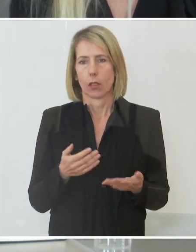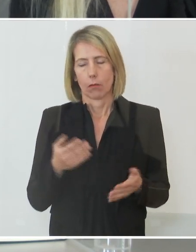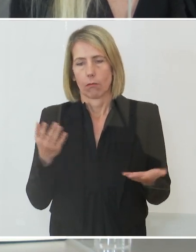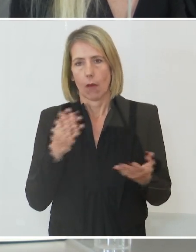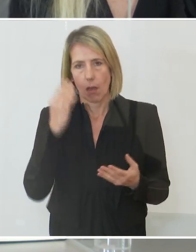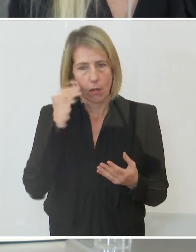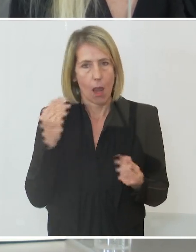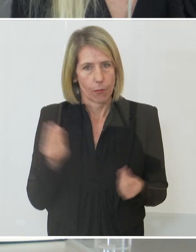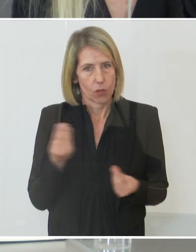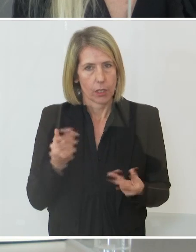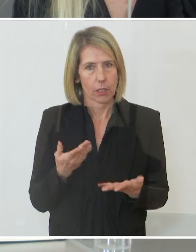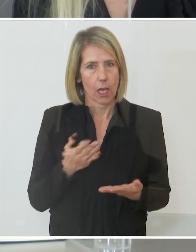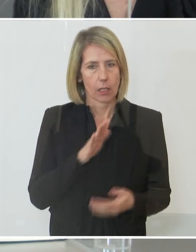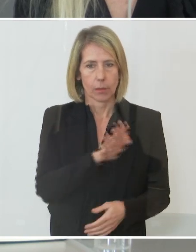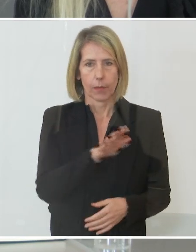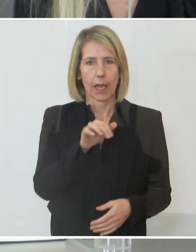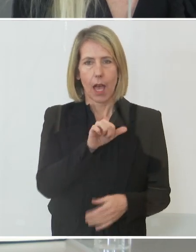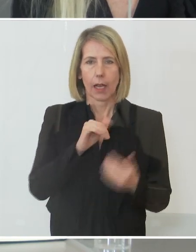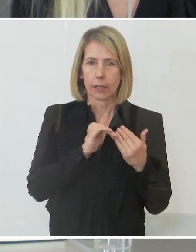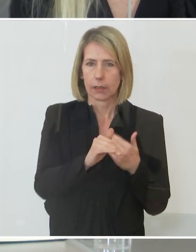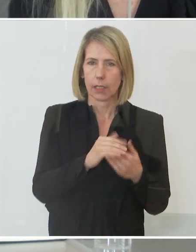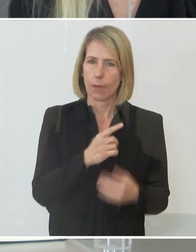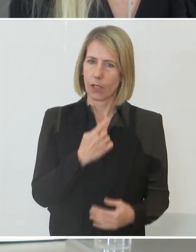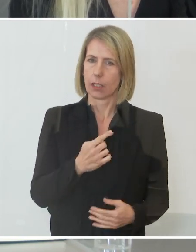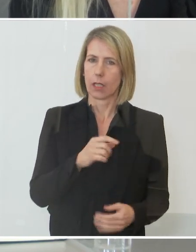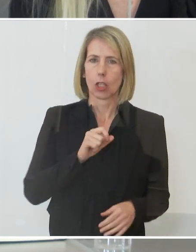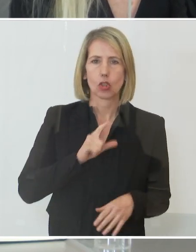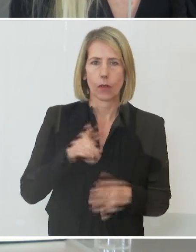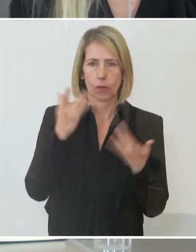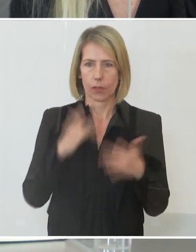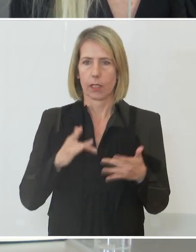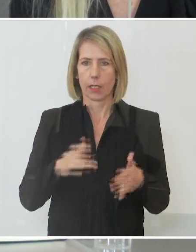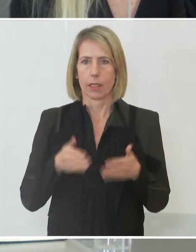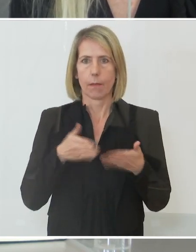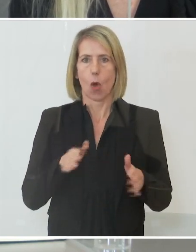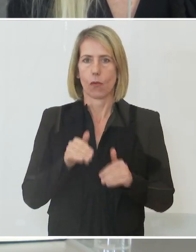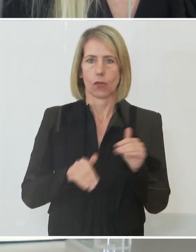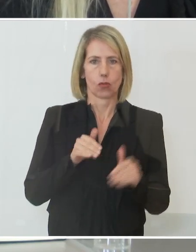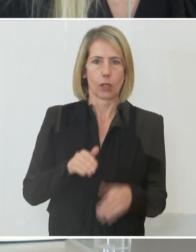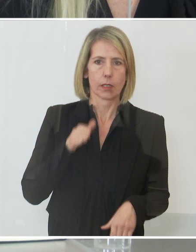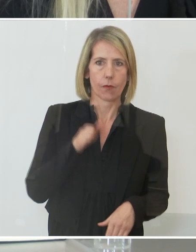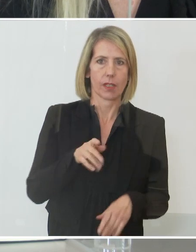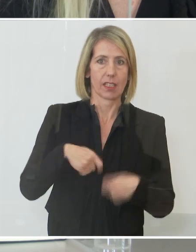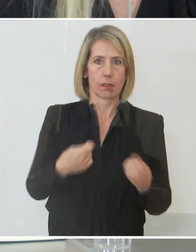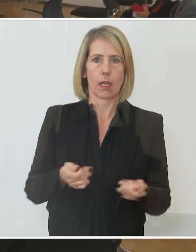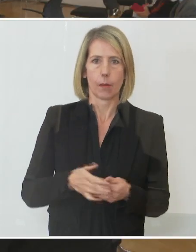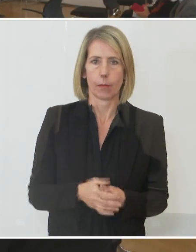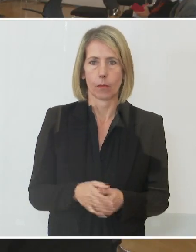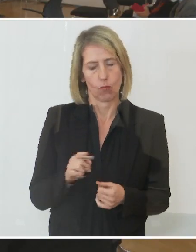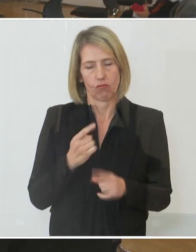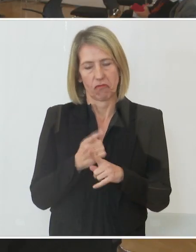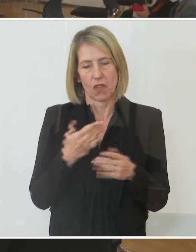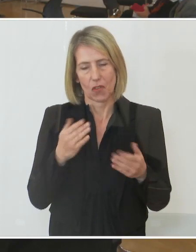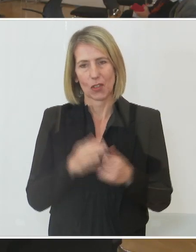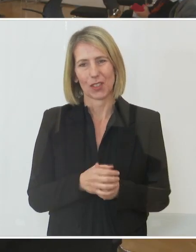weil wir am Aachensee auch gesagt haben, am 12. Dezember wird es diese Öffnungsschritte geben. Gesundheitsminister,